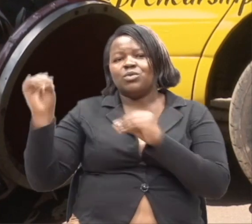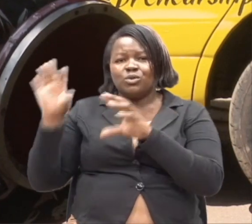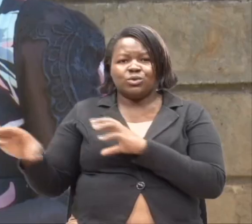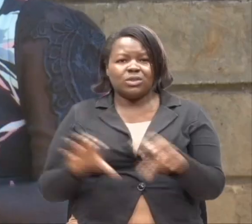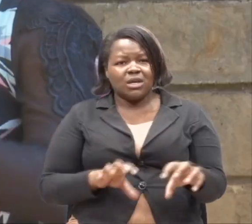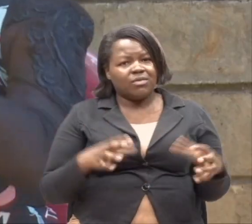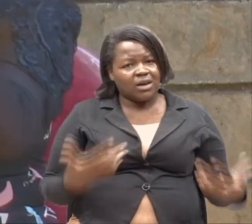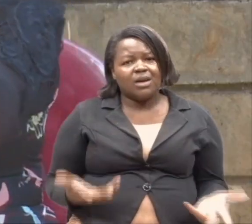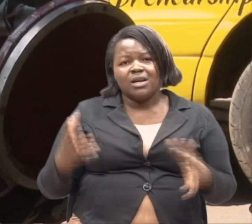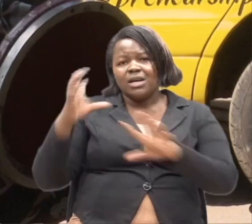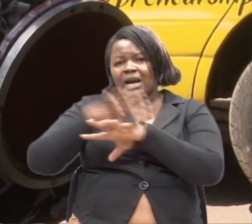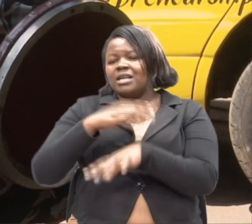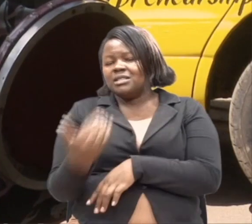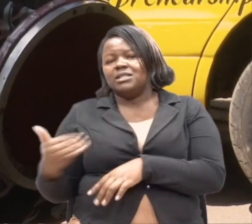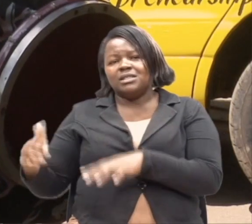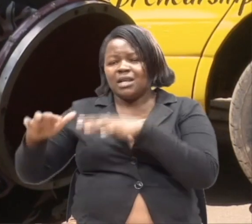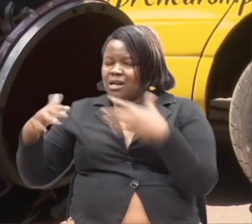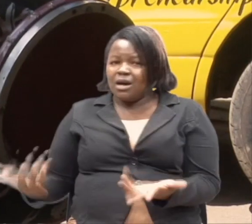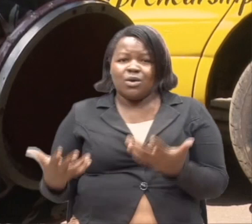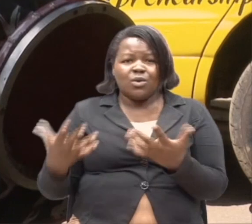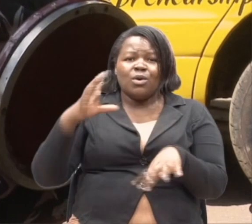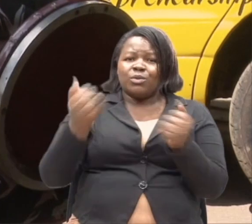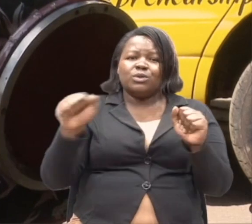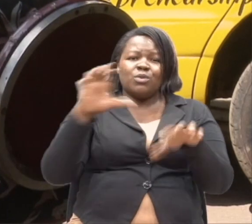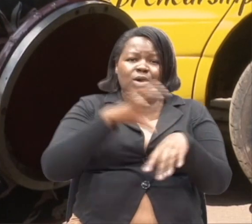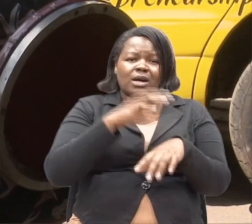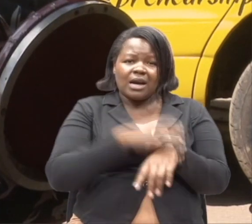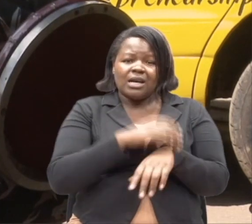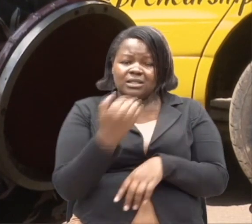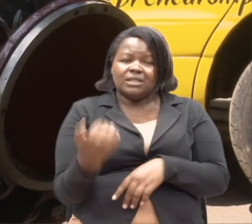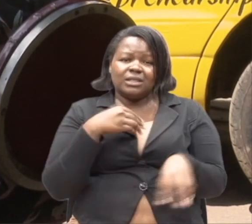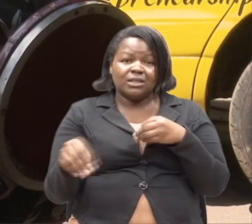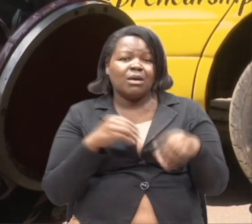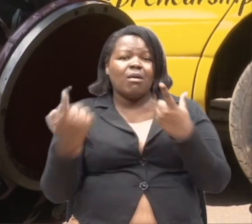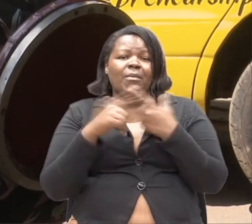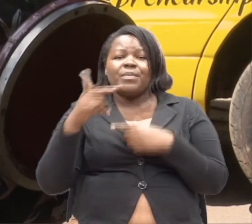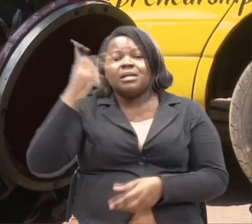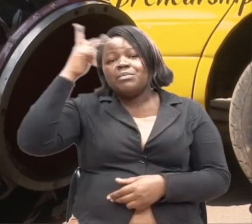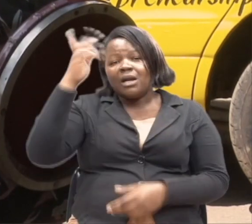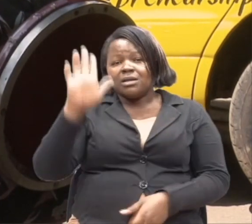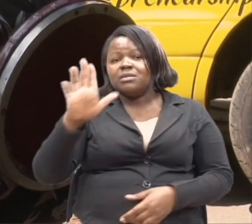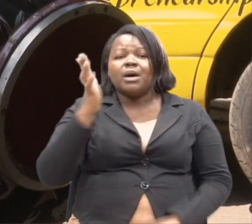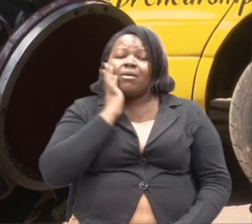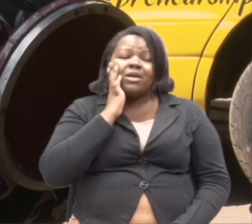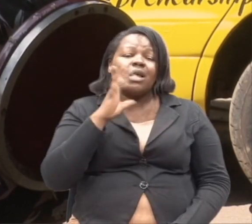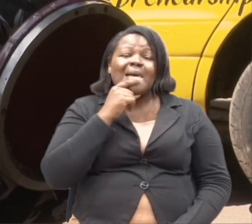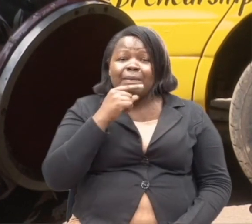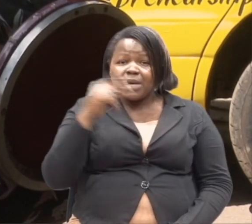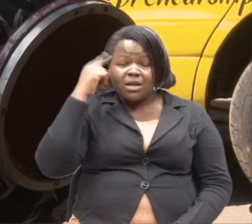kuteseka. Atapata watoto we. He, atapata watoto we. Lakini, kwa wazazi wake baba na mama ake.